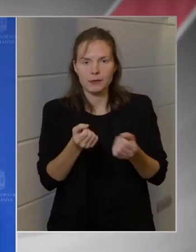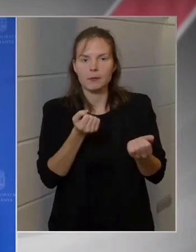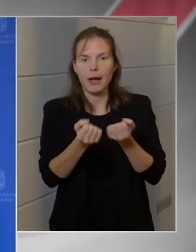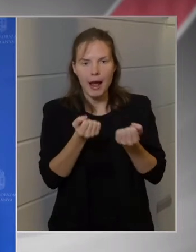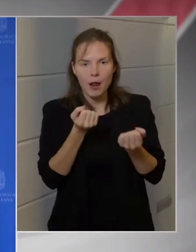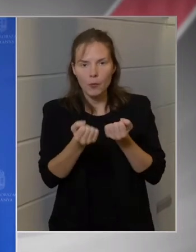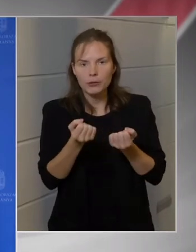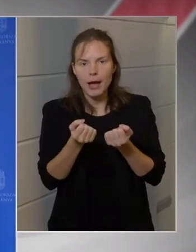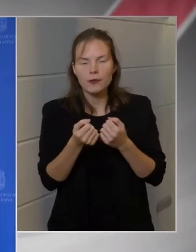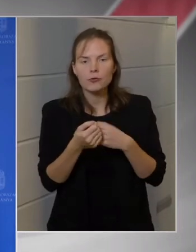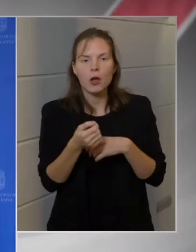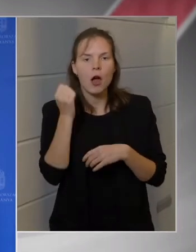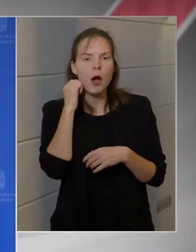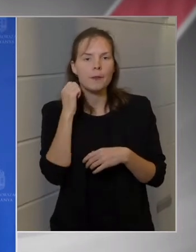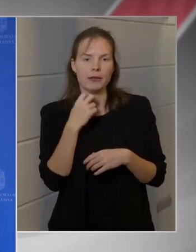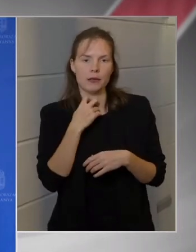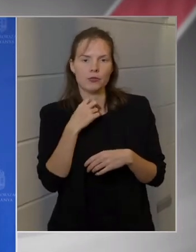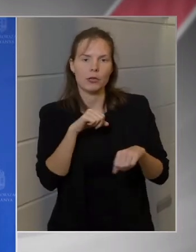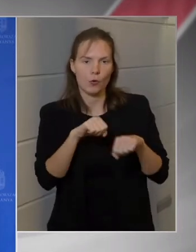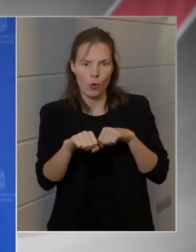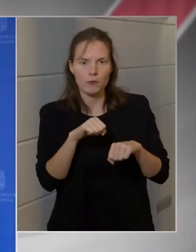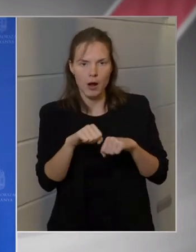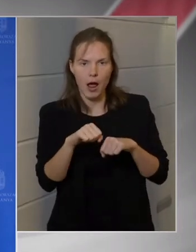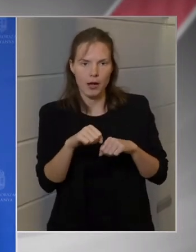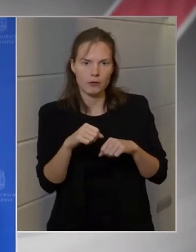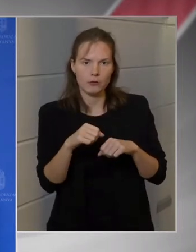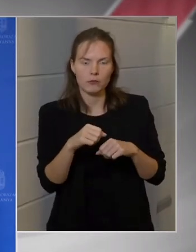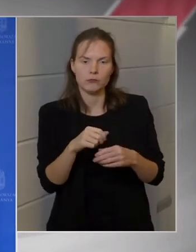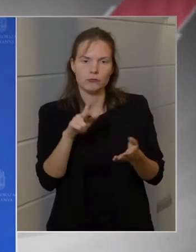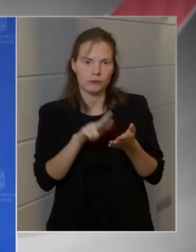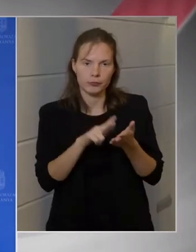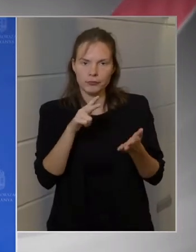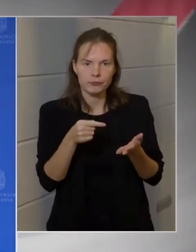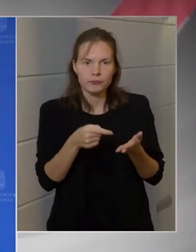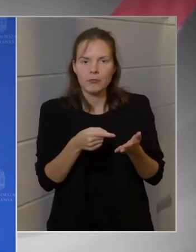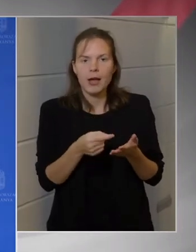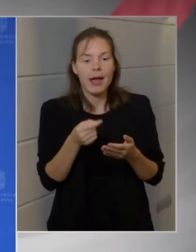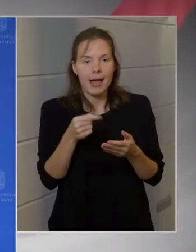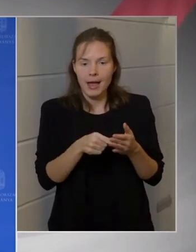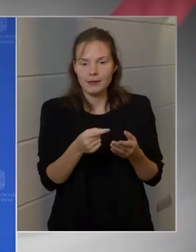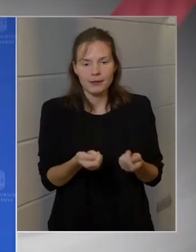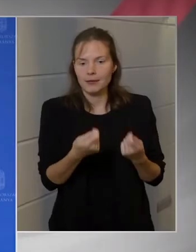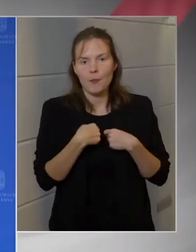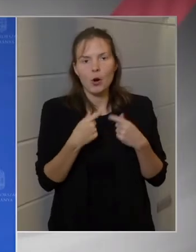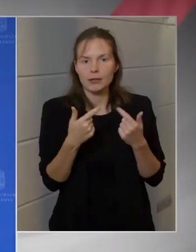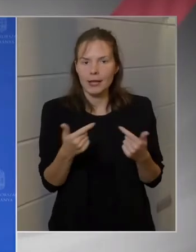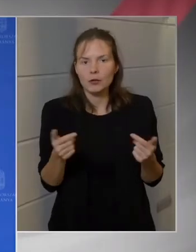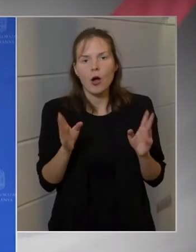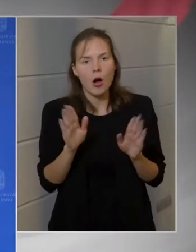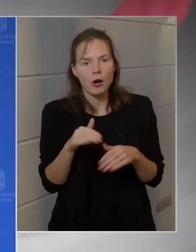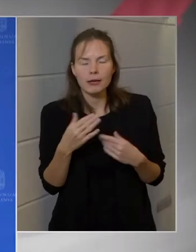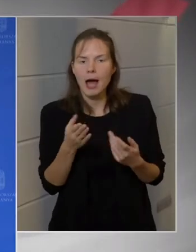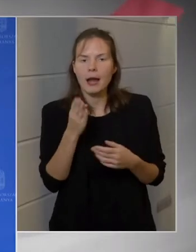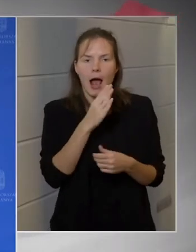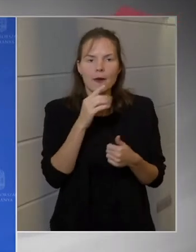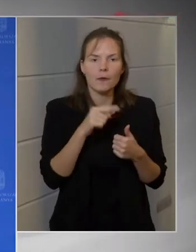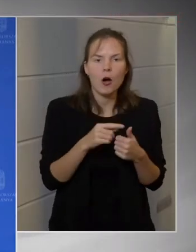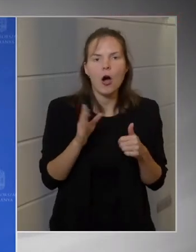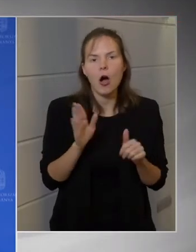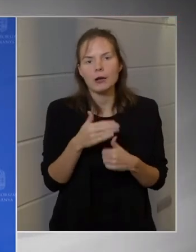megállapodást a megyesi kormány kötötte, és ez nem ad lehetőséget arra, hogy akár az állfánál, akár a